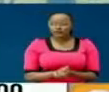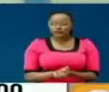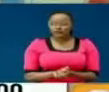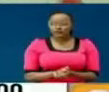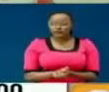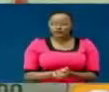Nairobi.